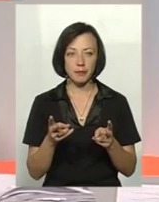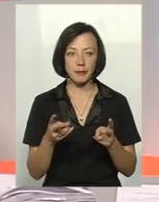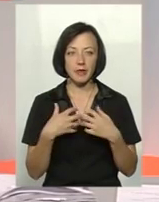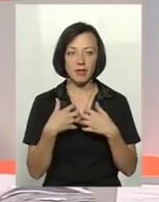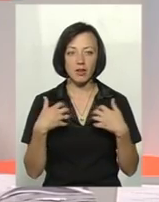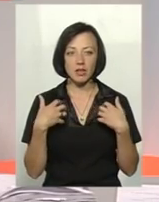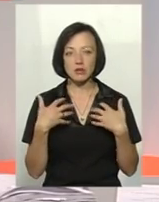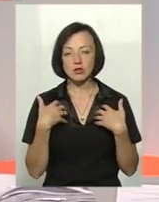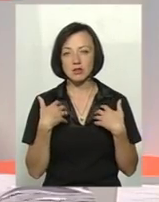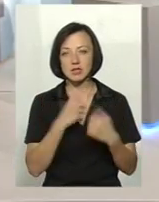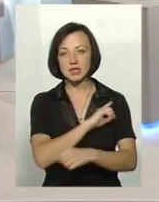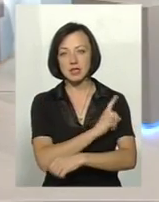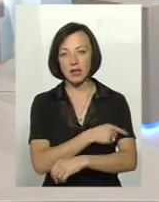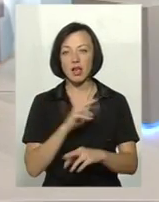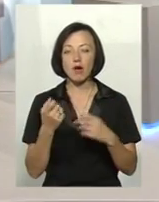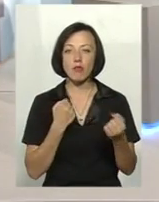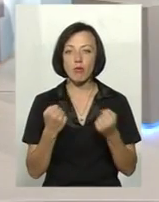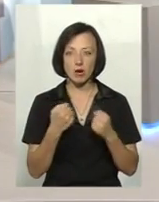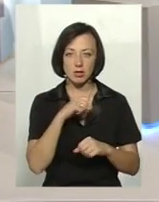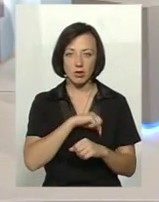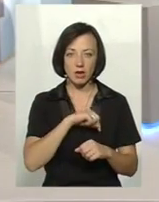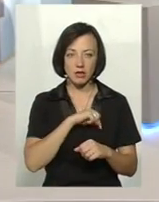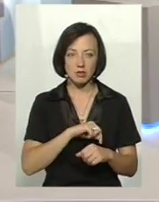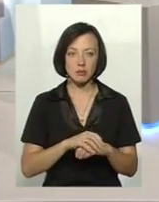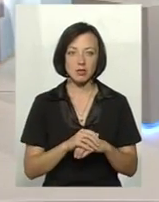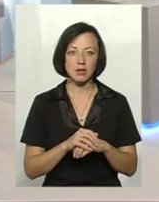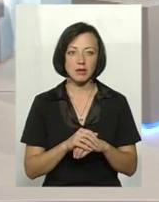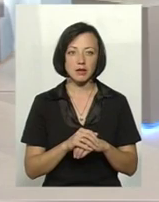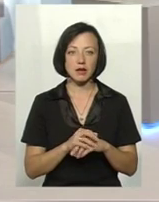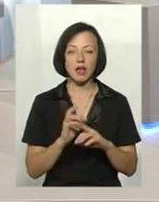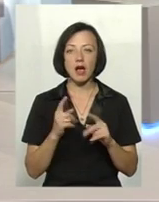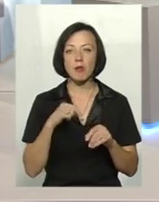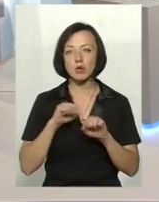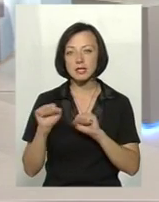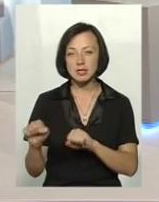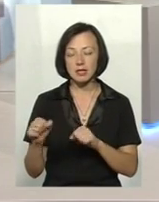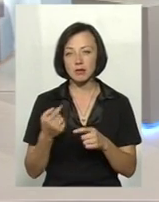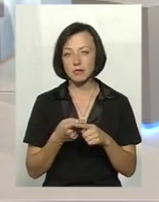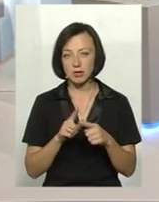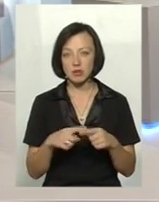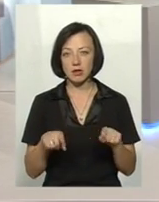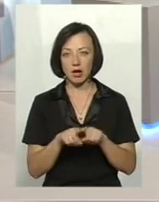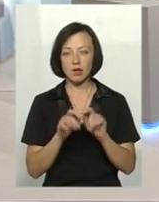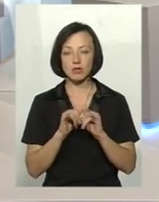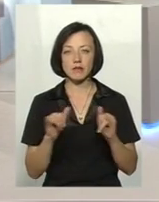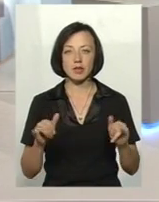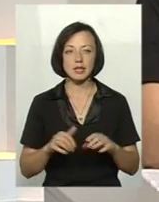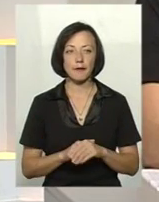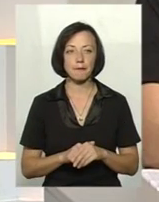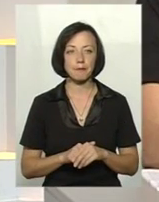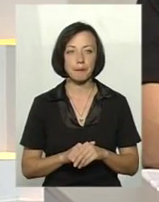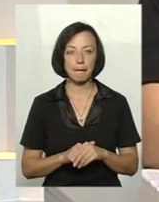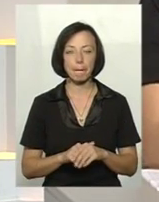тварина сильніша, як бореться організм, наскільки в неї імунна система. Тут так і розвивається захворювання. Часто